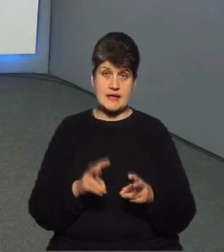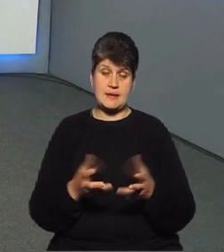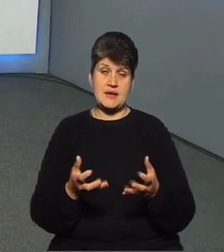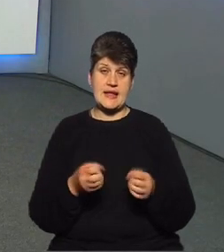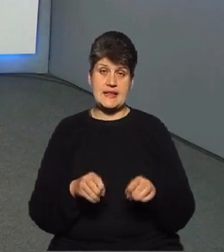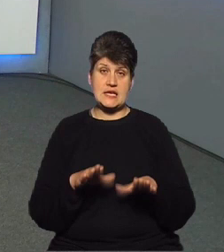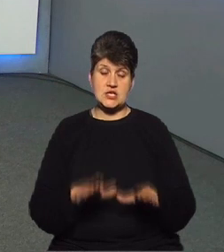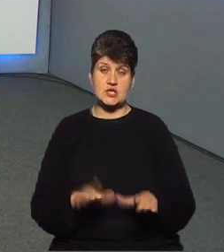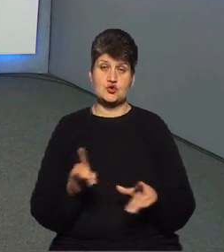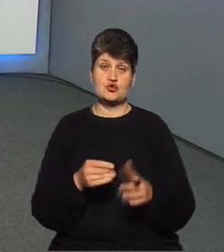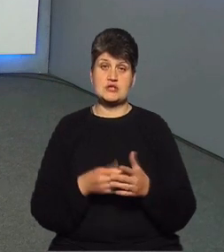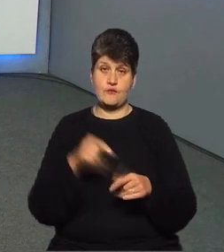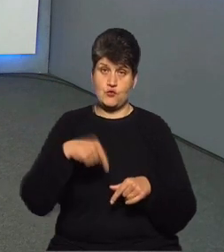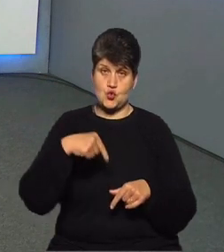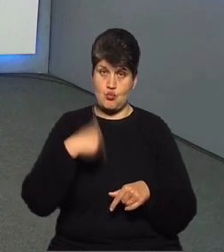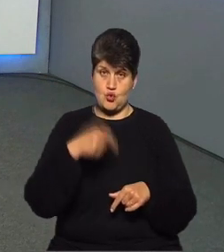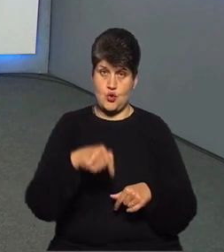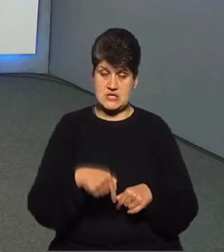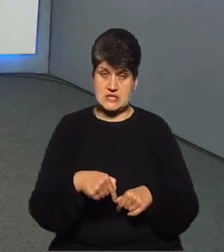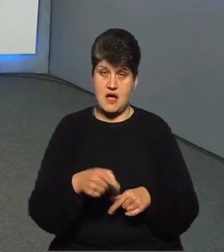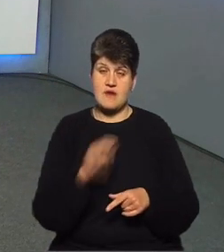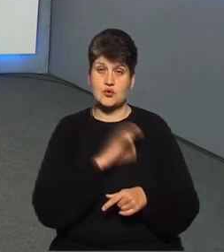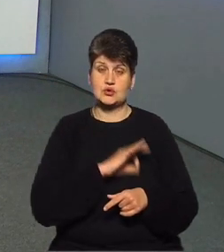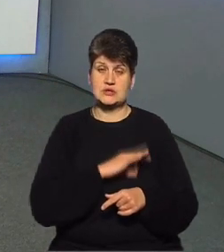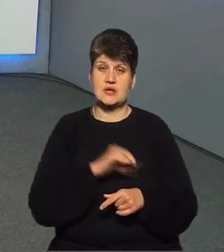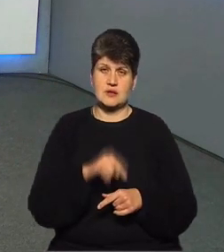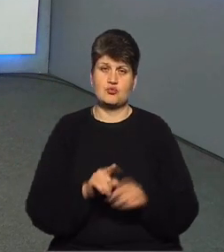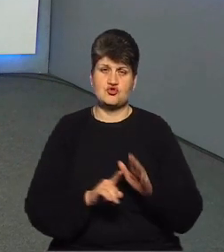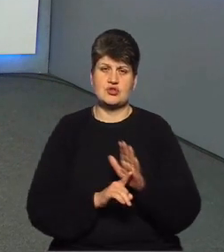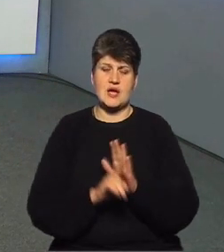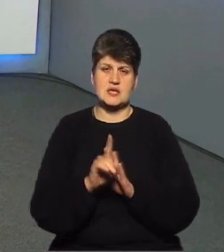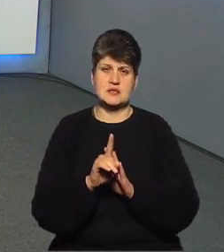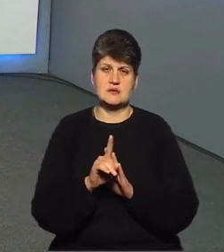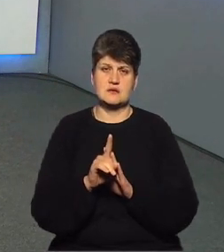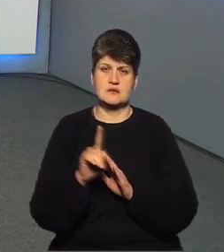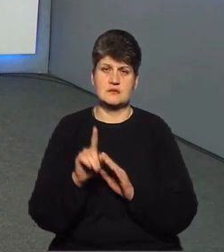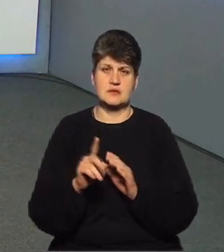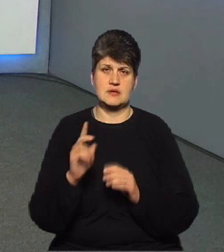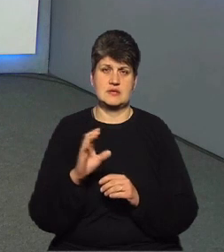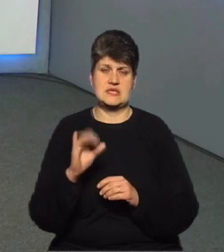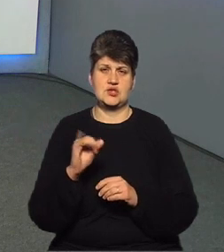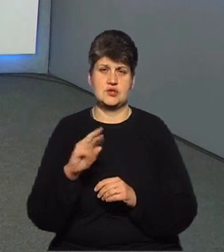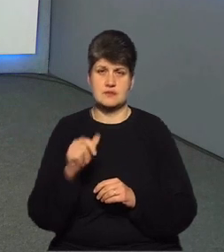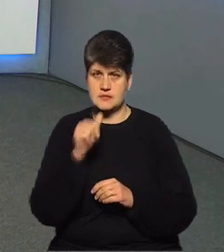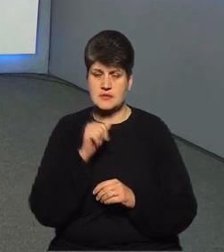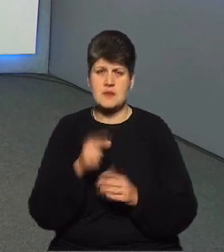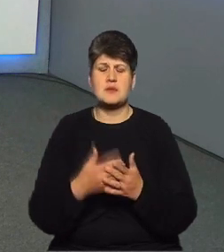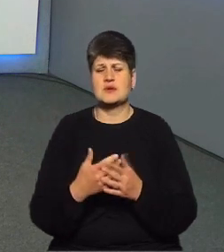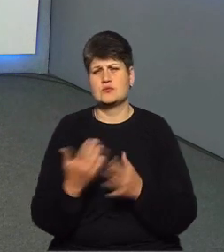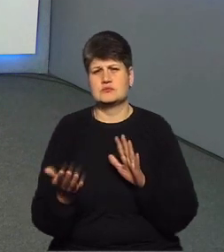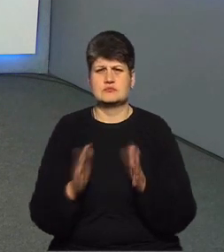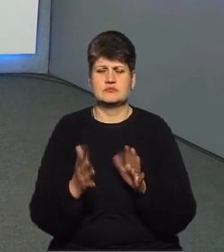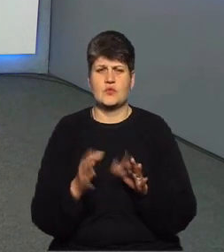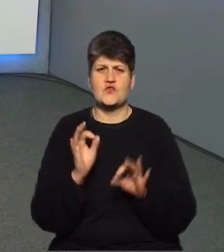тарифів в цьому році. А застосування їх, як правило, починається з початку наступного року. І плюс-мінус наскільки? Чи відсотково, чи